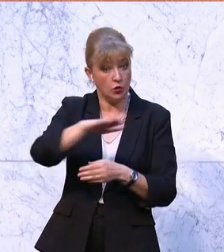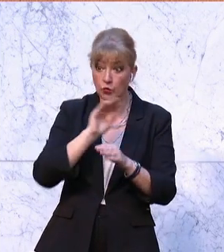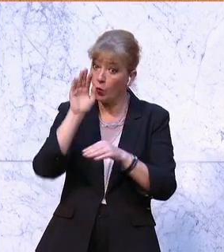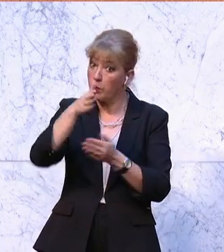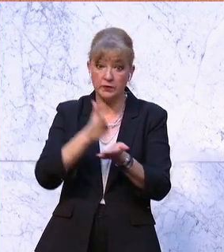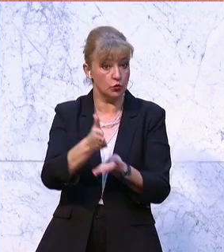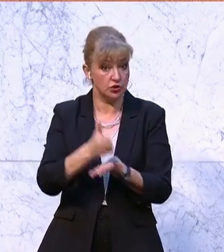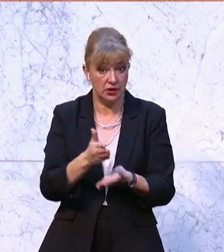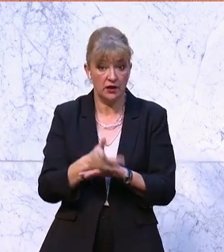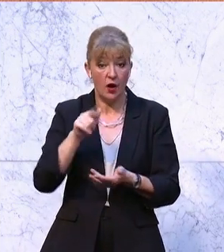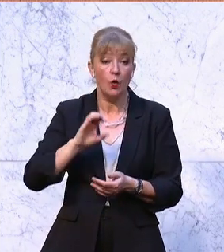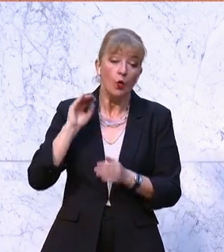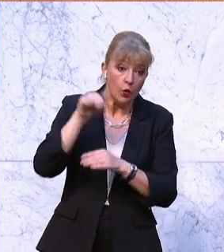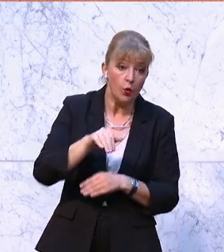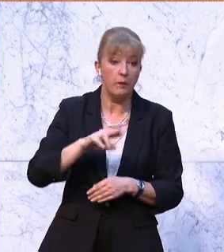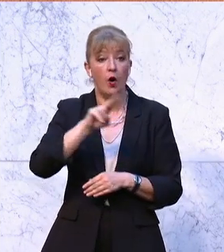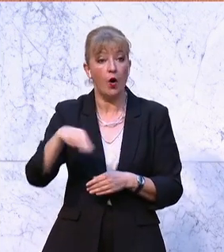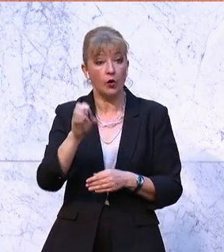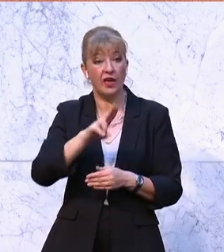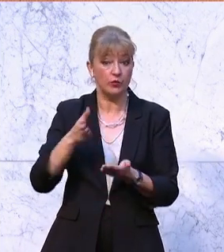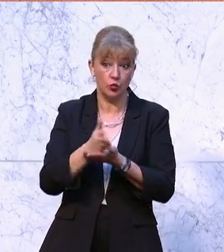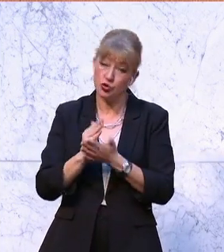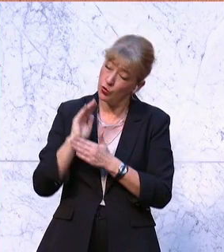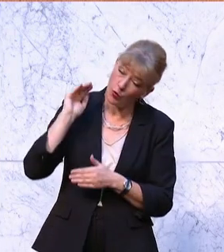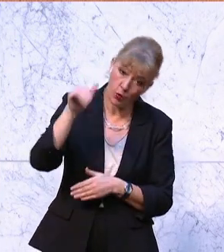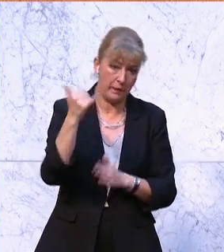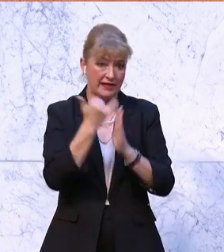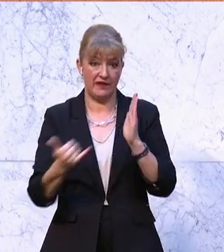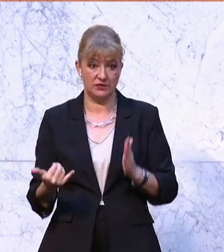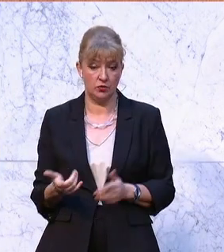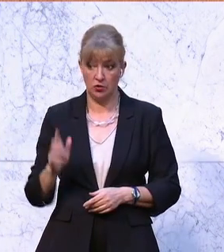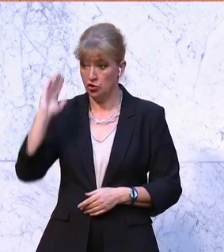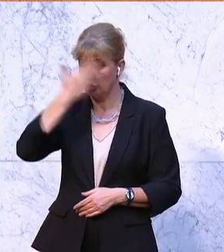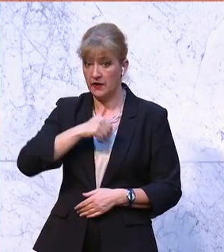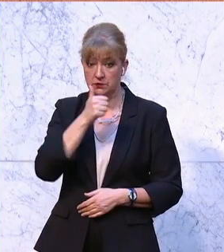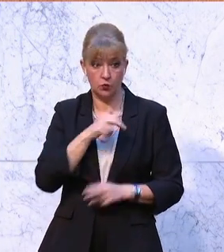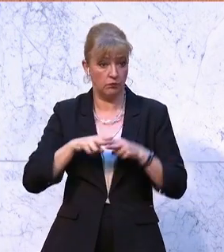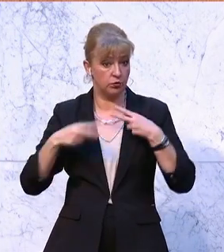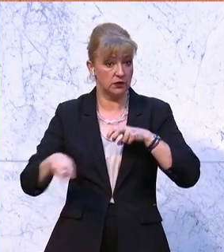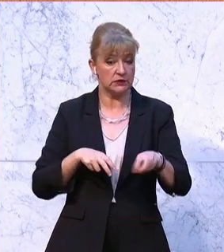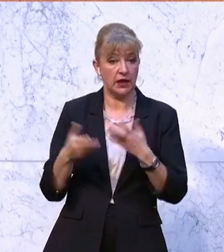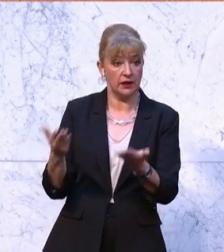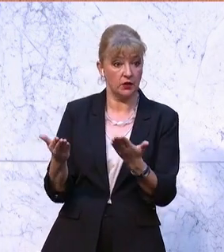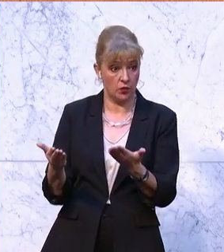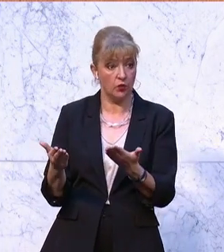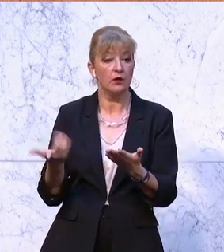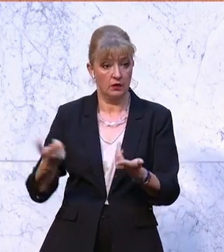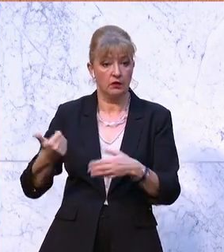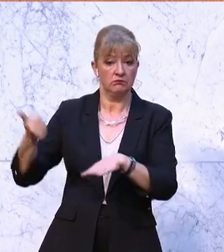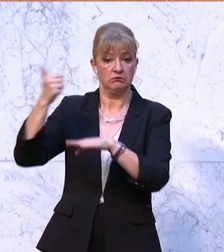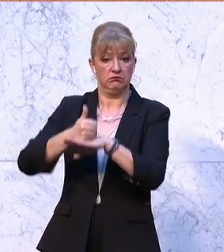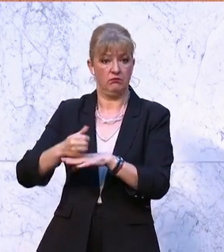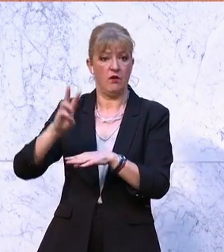über den Euro-EU-Durchschnitt. Und die schwarz-grüne Bundesregierung und der Klubobmann